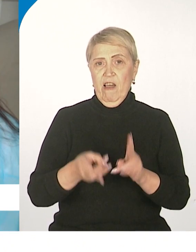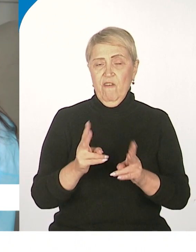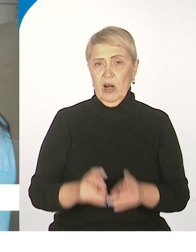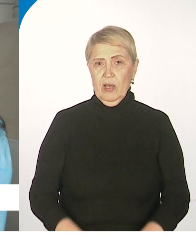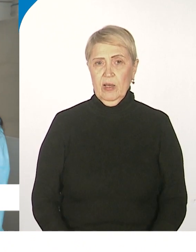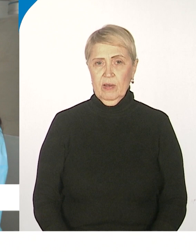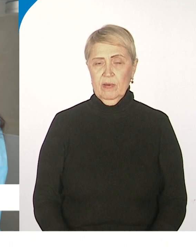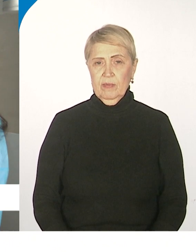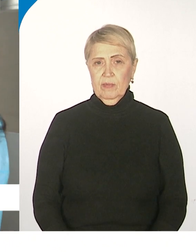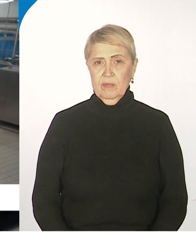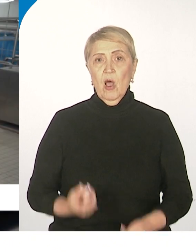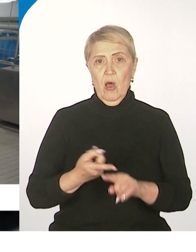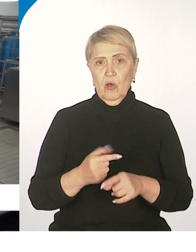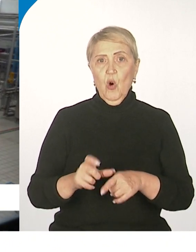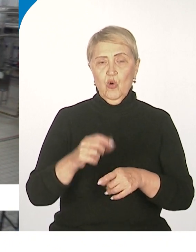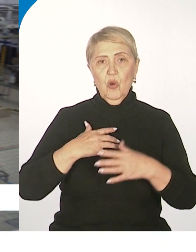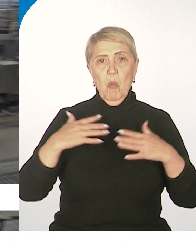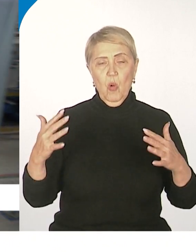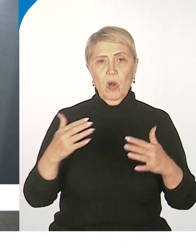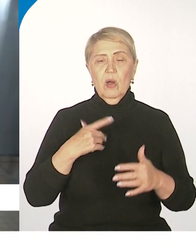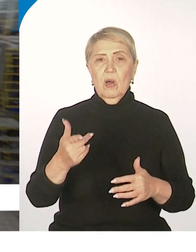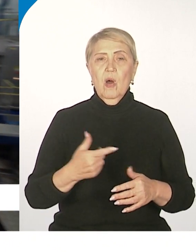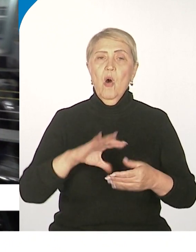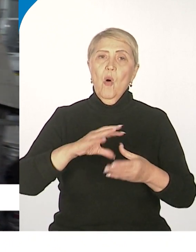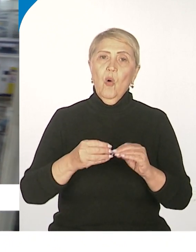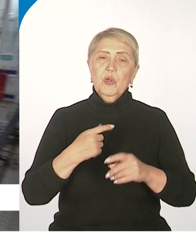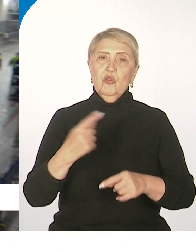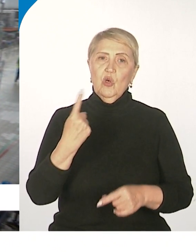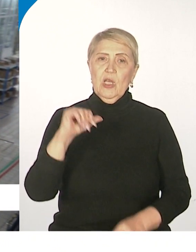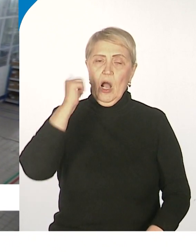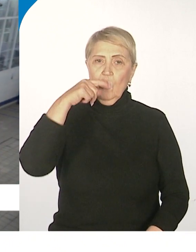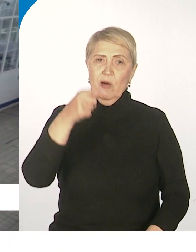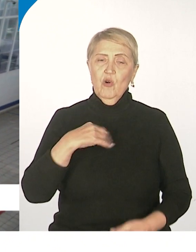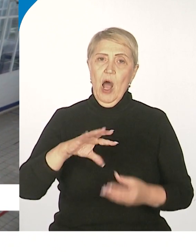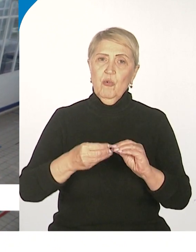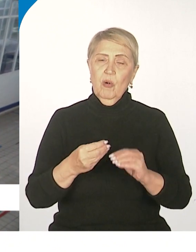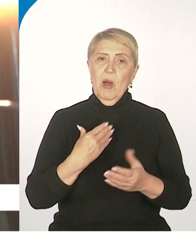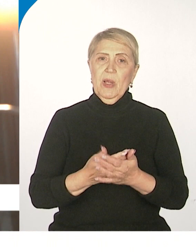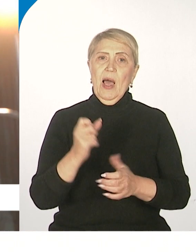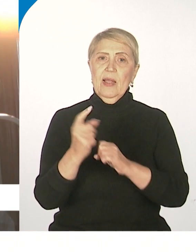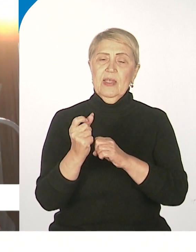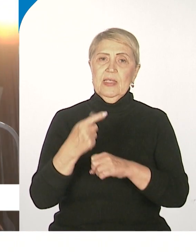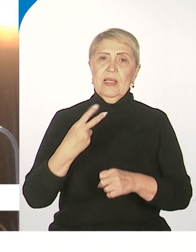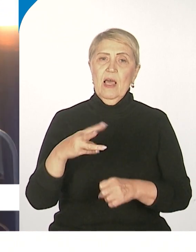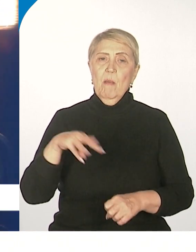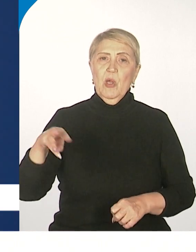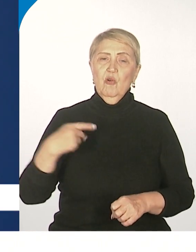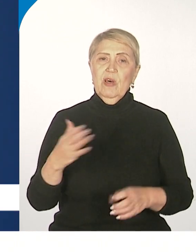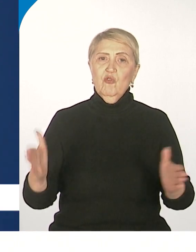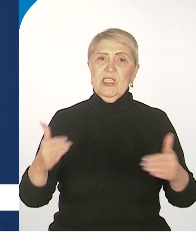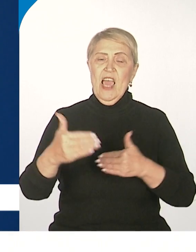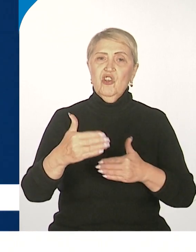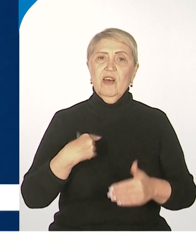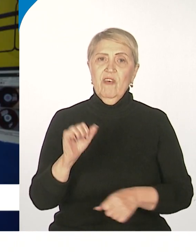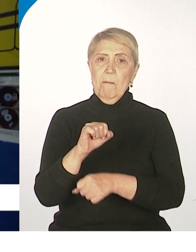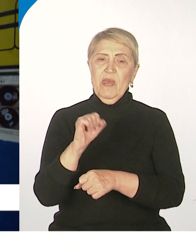Там много пива. Там много пива. Общий годовой объем Хабаровского завода – около 11 миллионов ящиков пива. Откуда берете солод